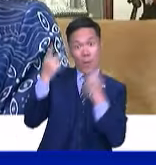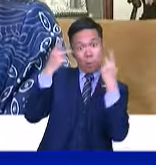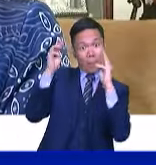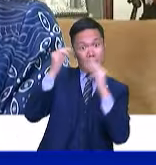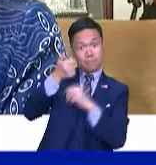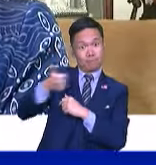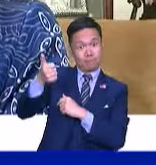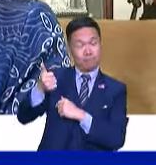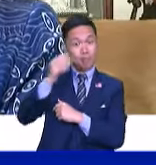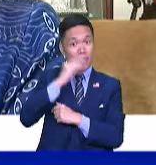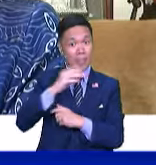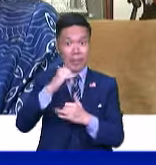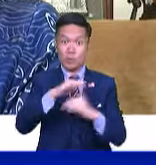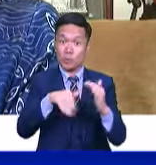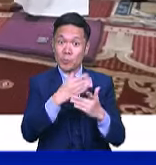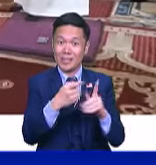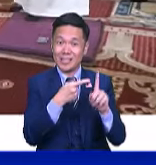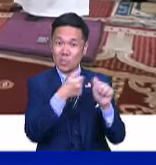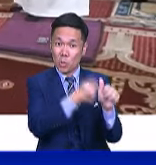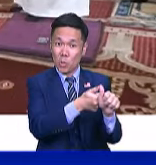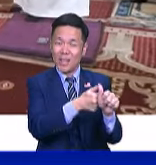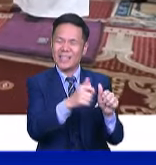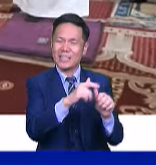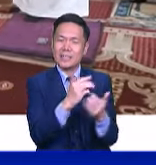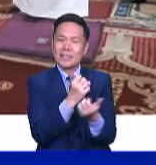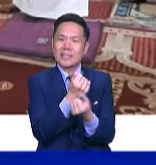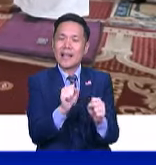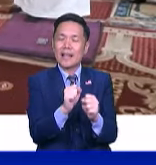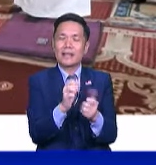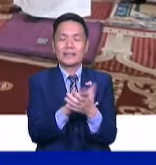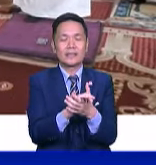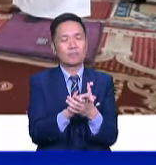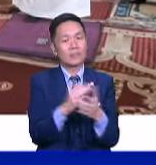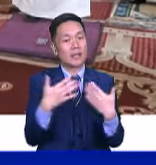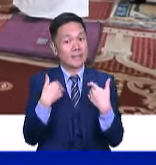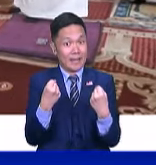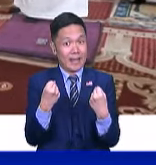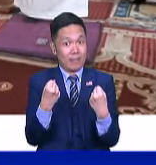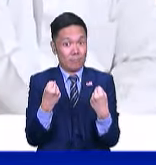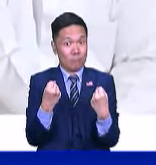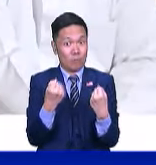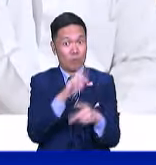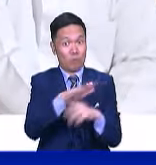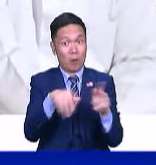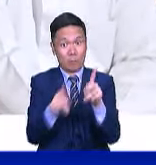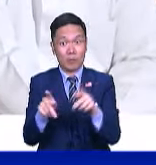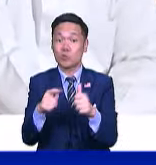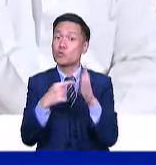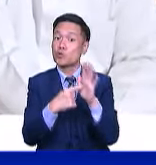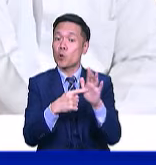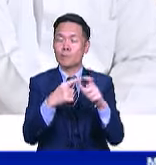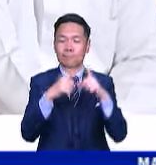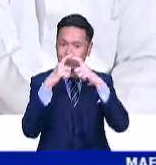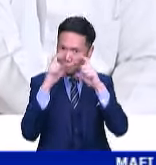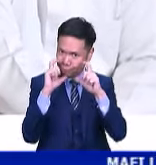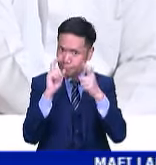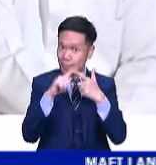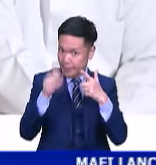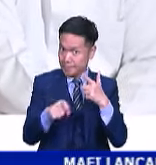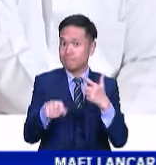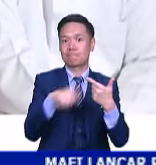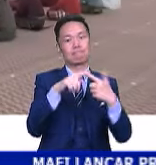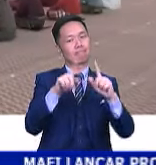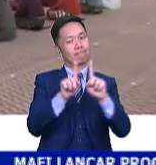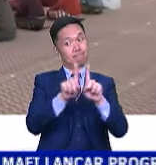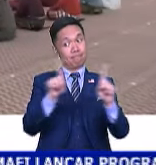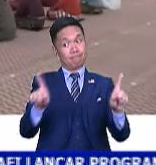protokol kesehatan awam seperti pemakaian pelitup muka, penjarakan fizikal